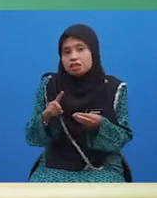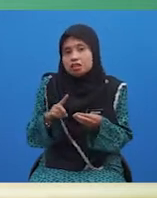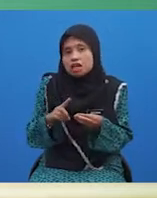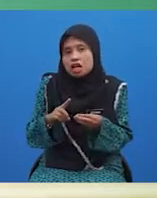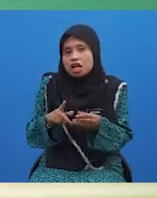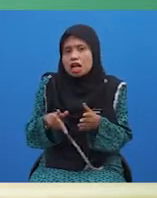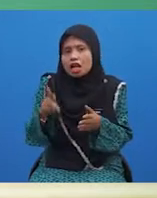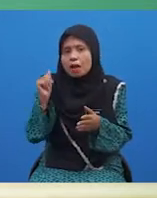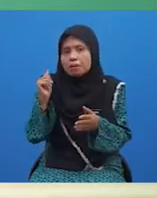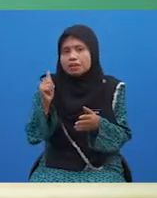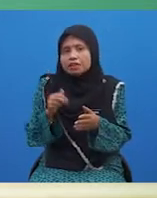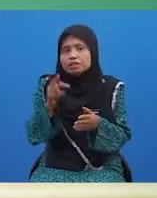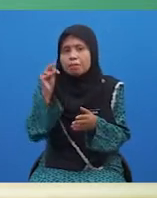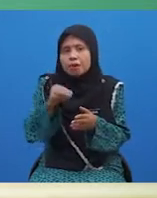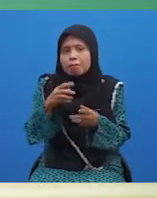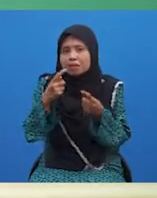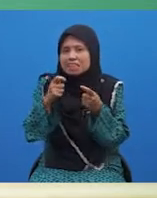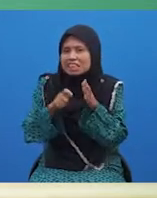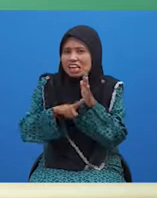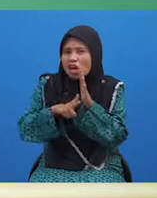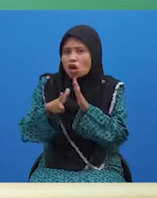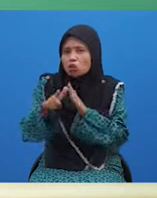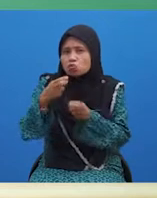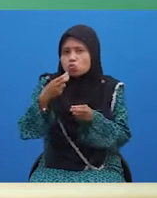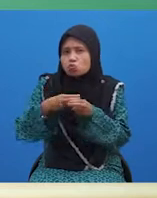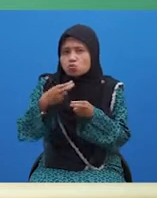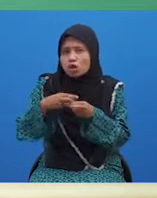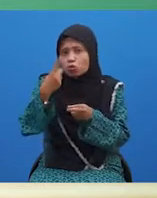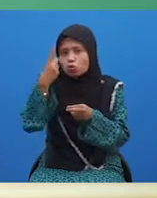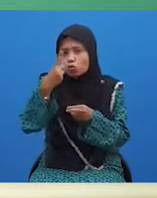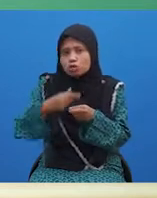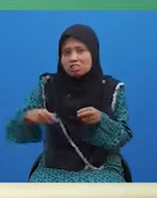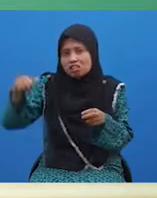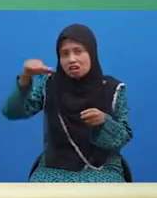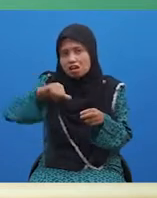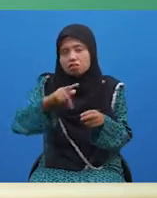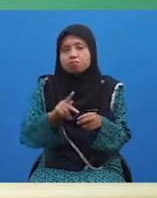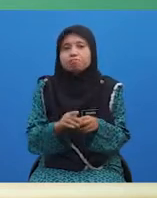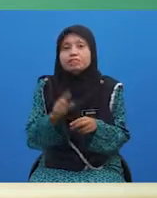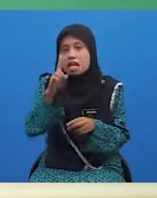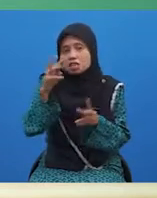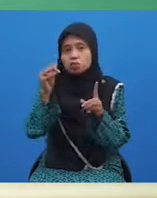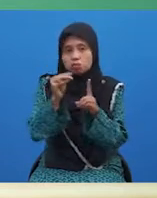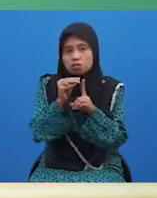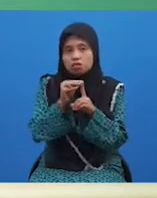Kehebatannya memang terlalu sukar untuk ditewaskan. Satu markah.